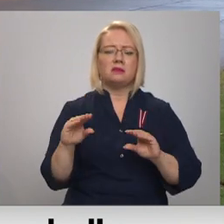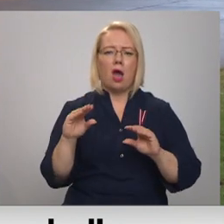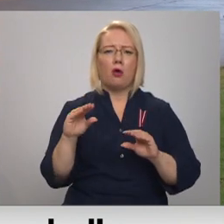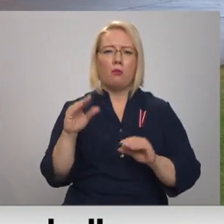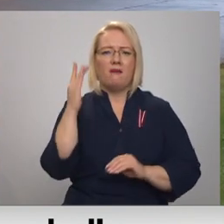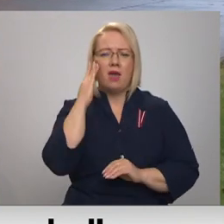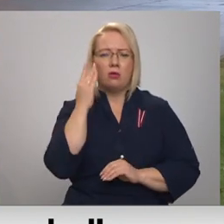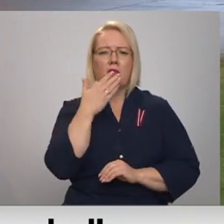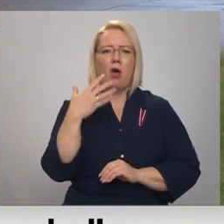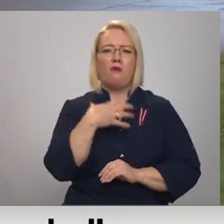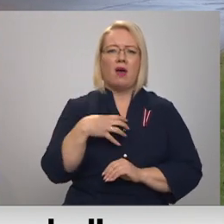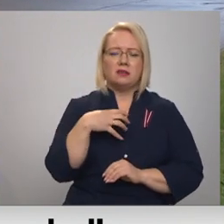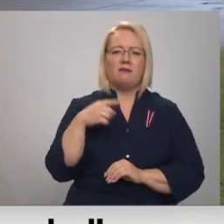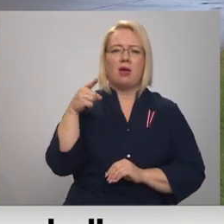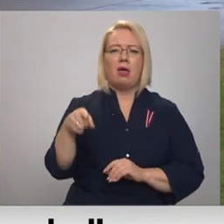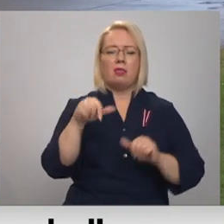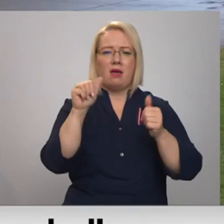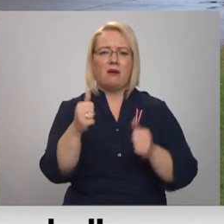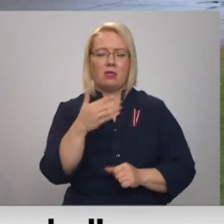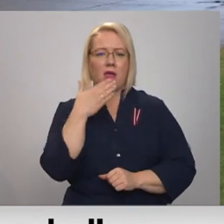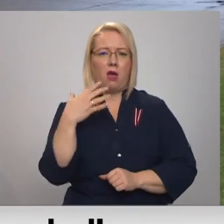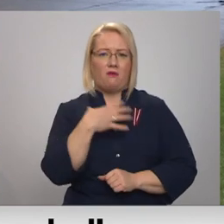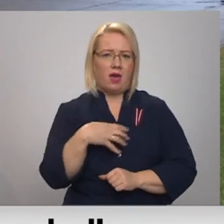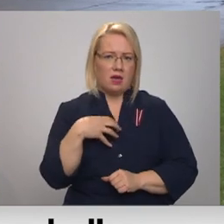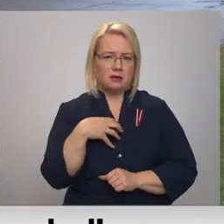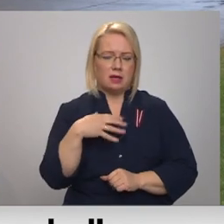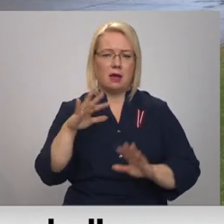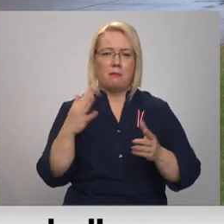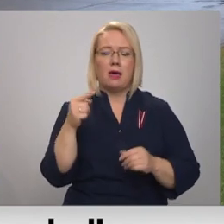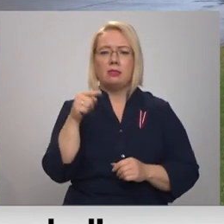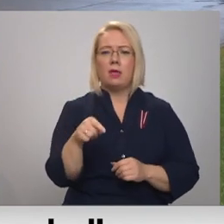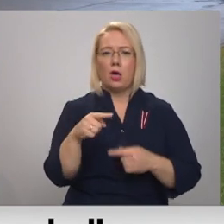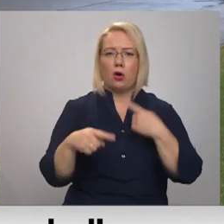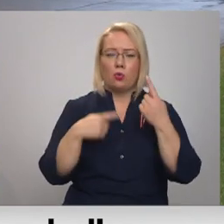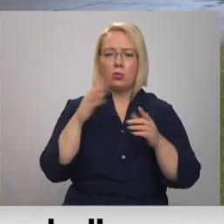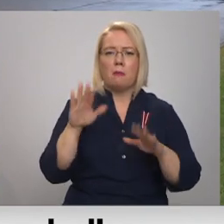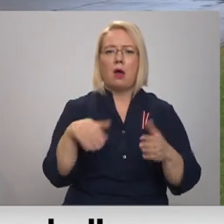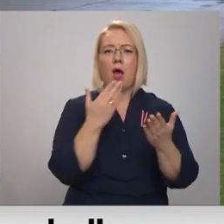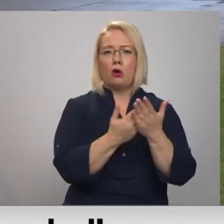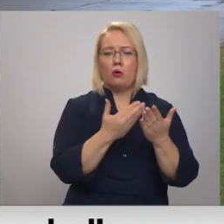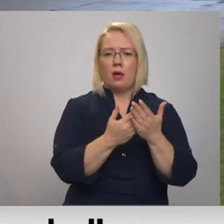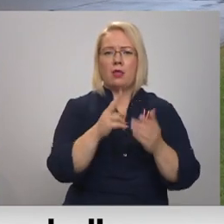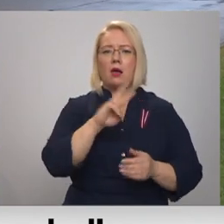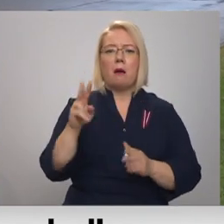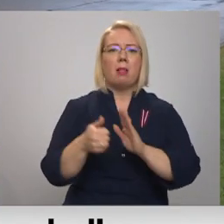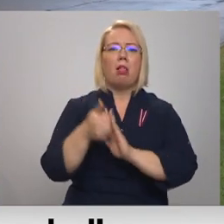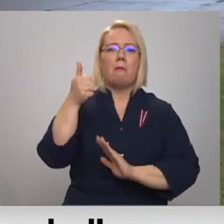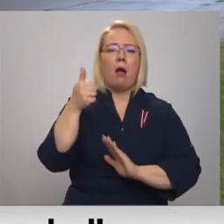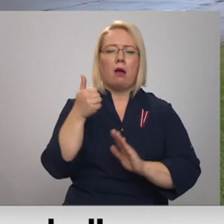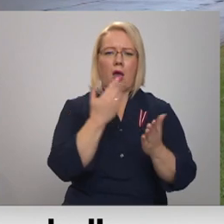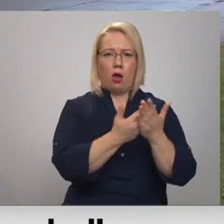vajadzīga vai nav tādā veidā vajadzīga. Taču šeit ir runa par argumentiem, kam ir labāk argumenti.